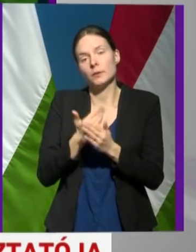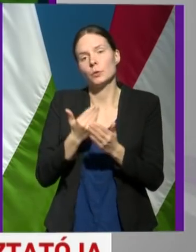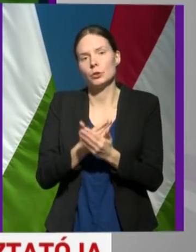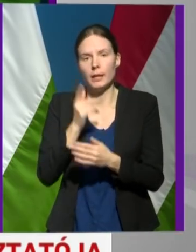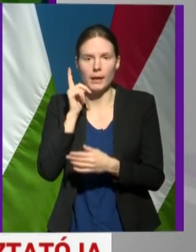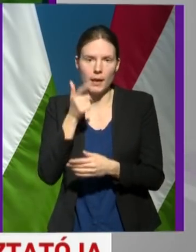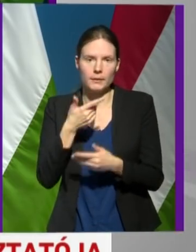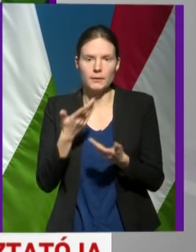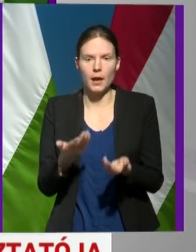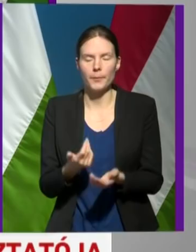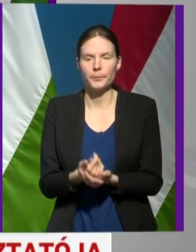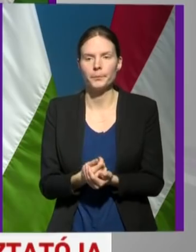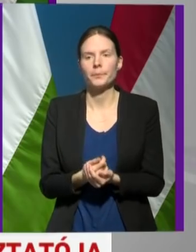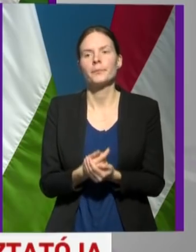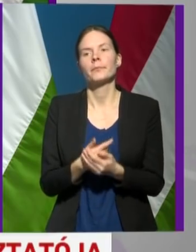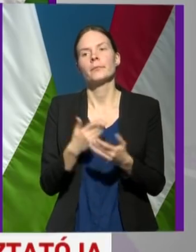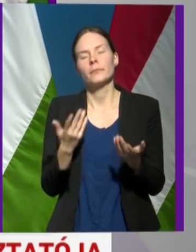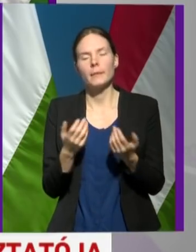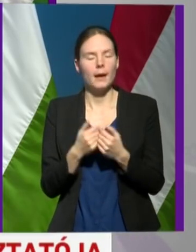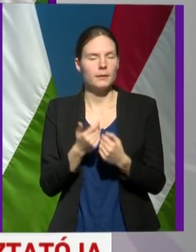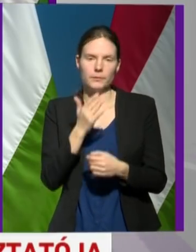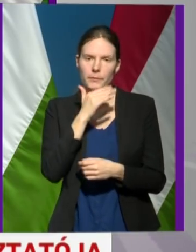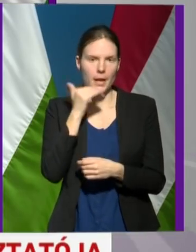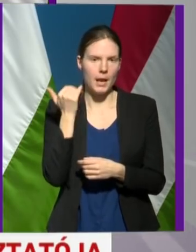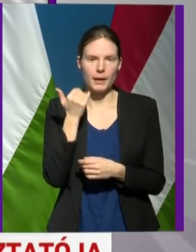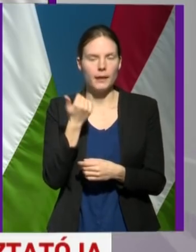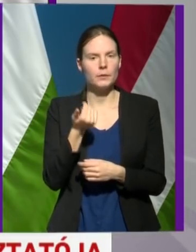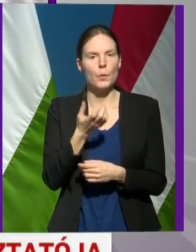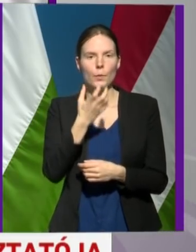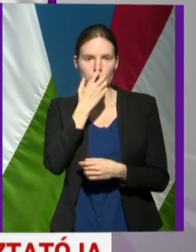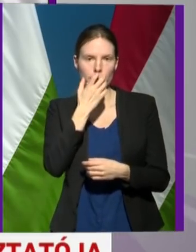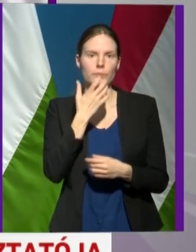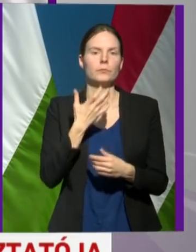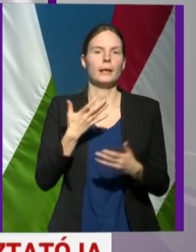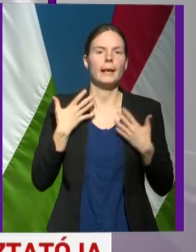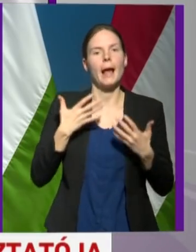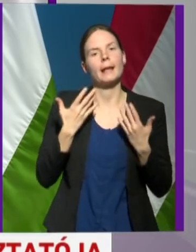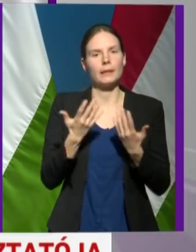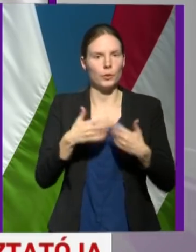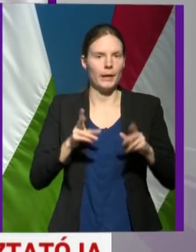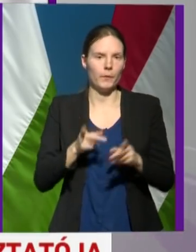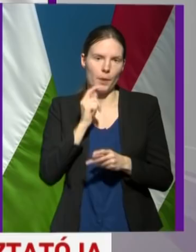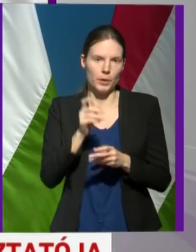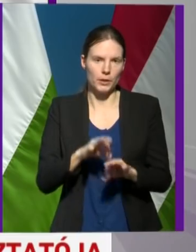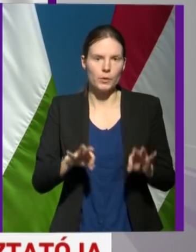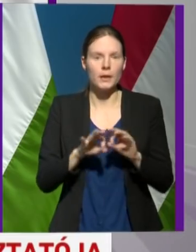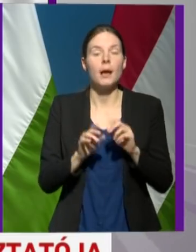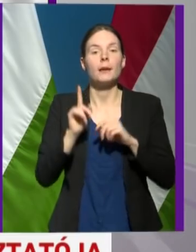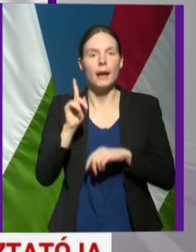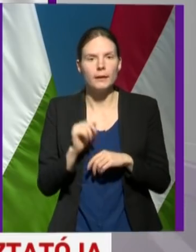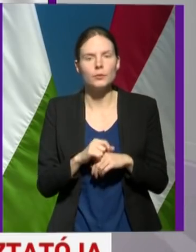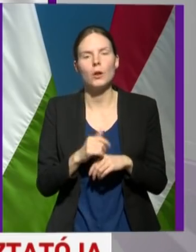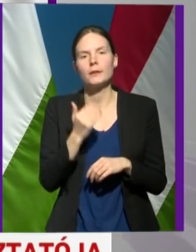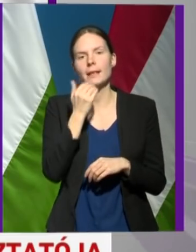lesz rá. Úgyhogy elegendő lélegeztetőgép van Magyarországon, ráadásul ezek az ECMO